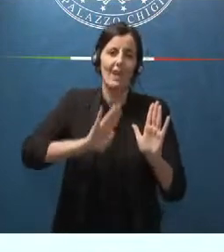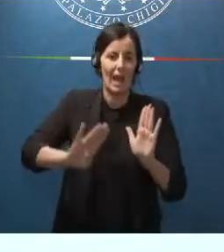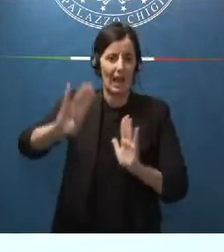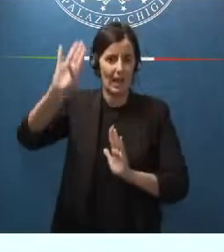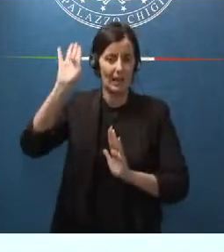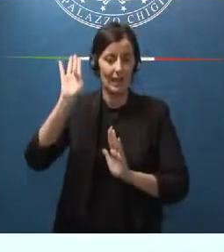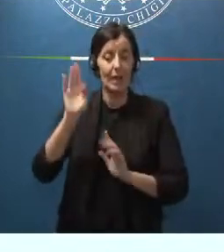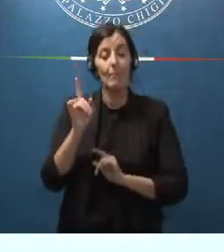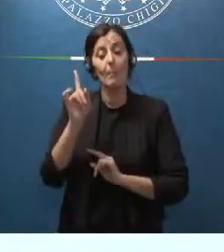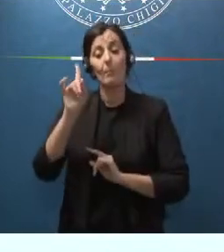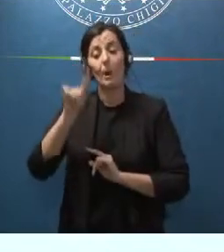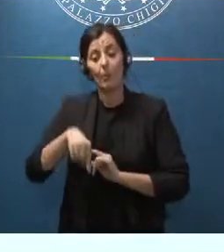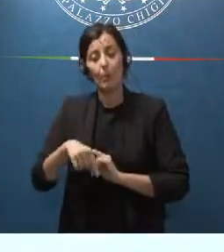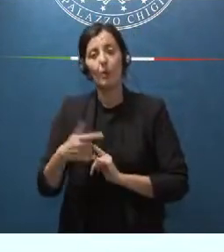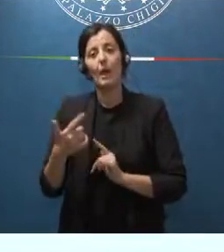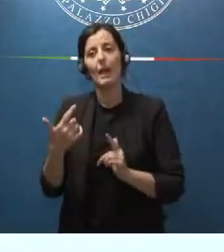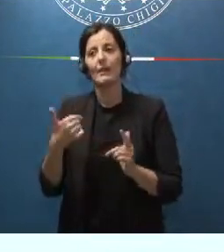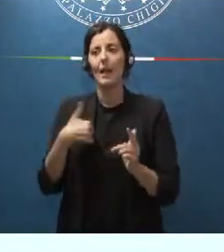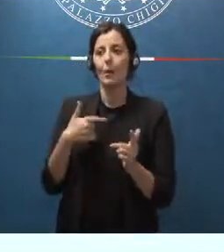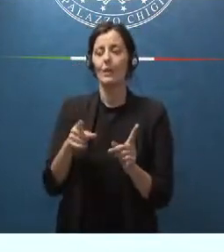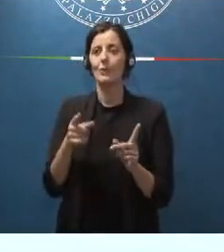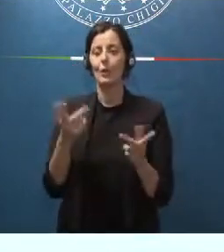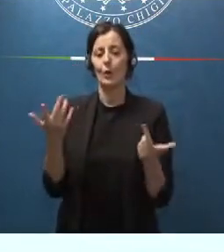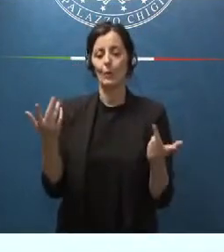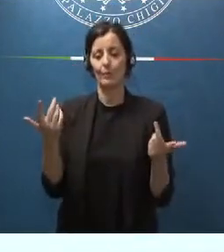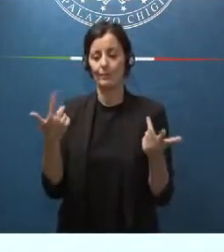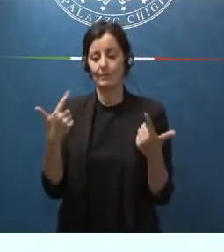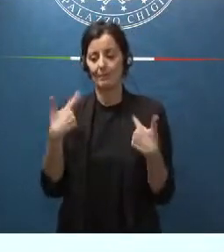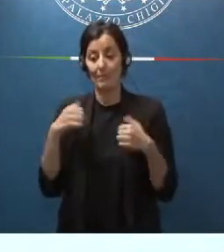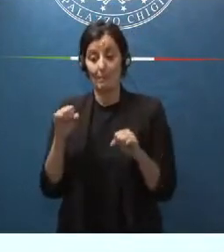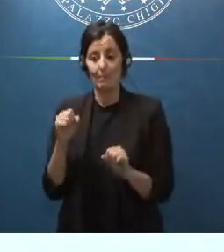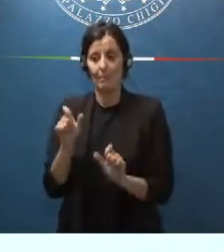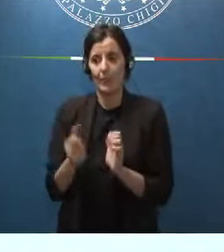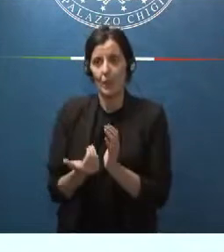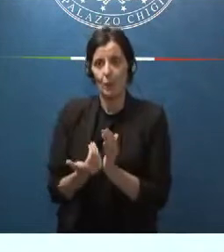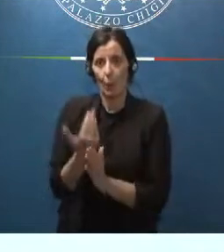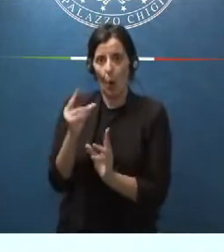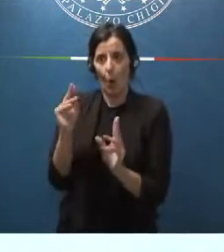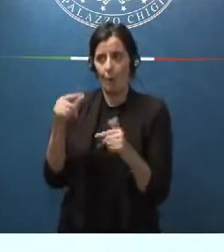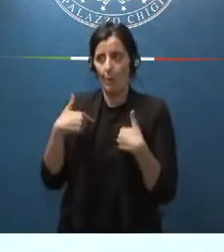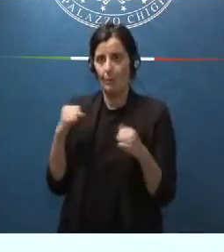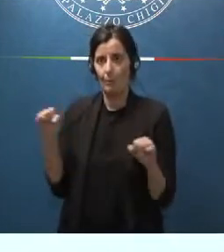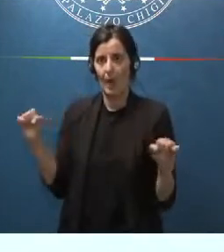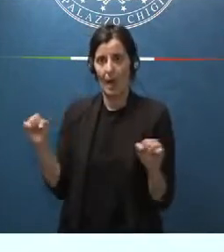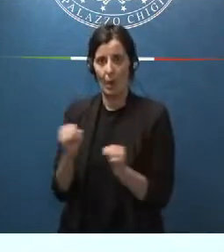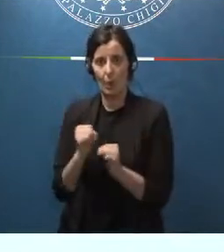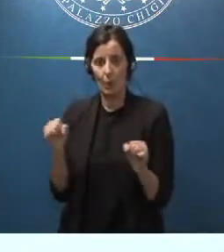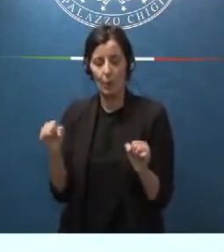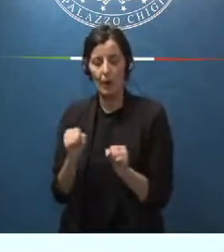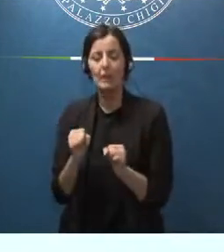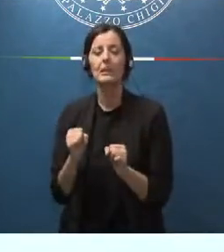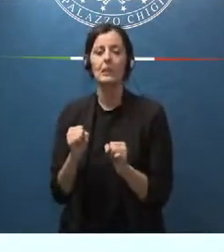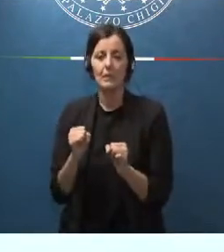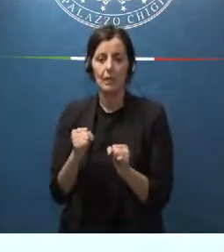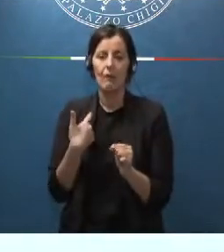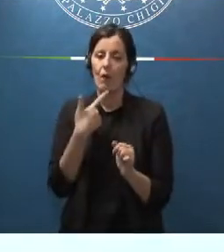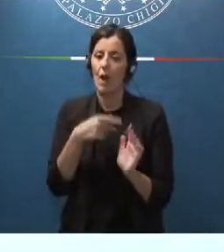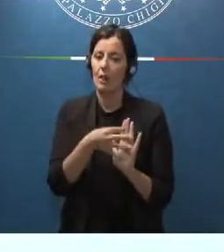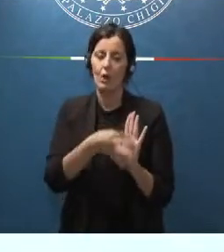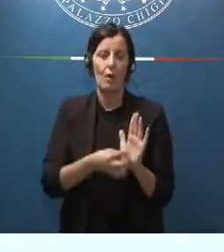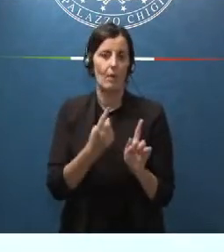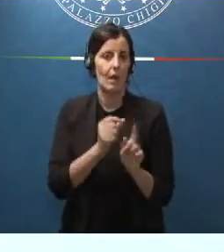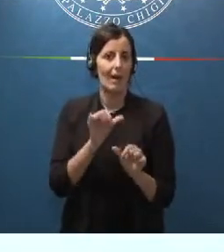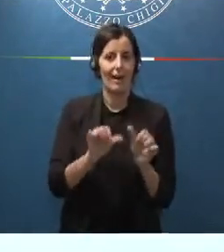questa sorta di misoneismo, cioè dalla paura del nuovo di introdurre delle norme che cambino quelle che